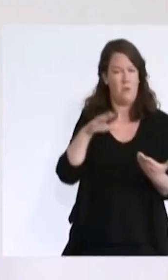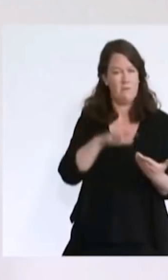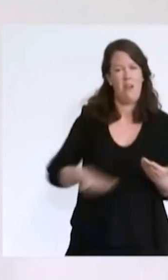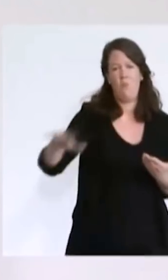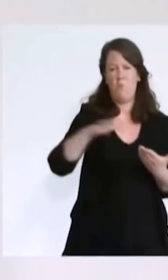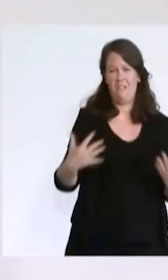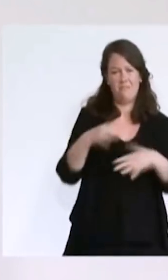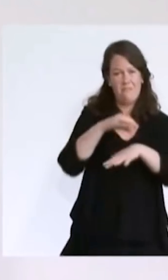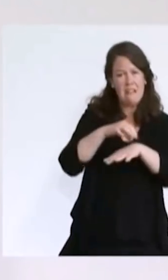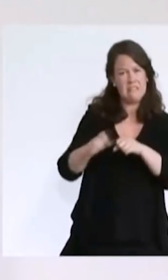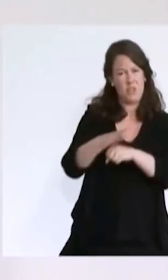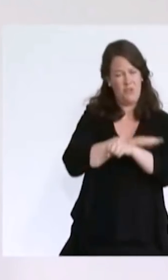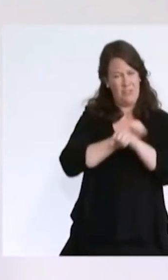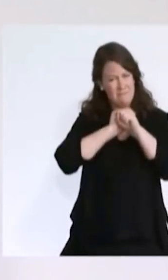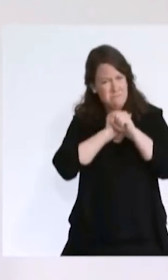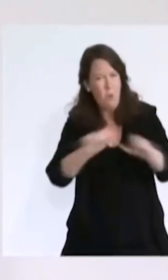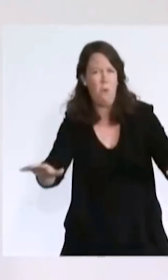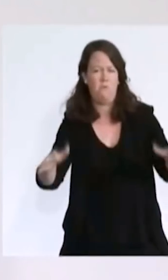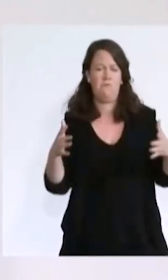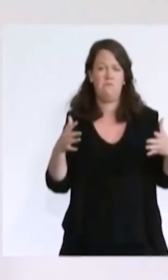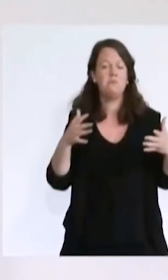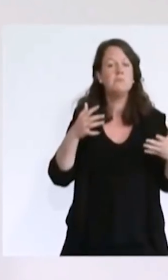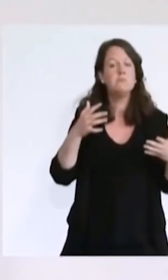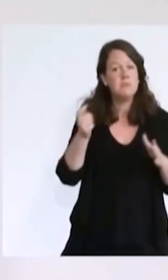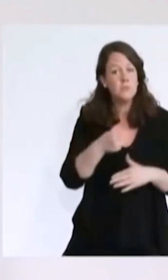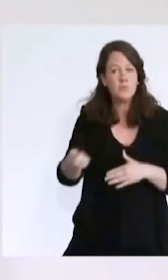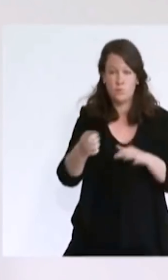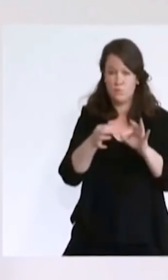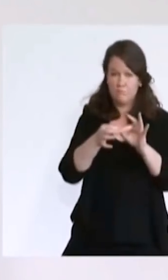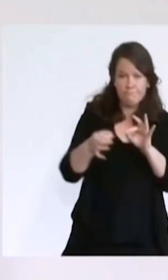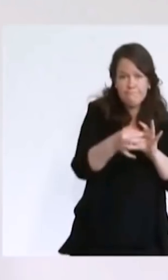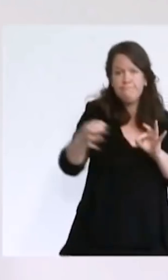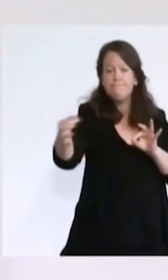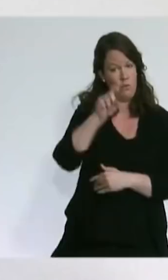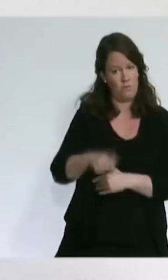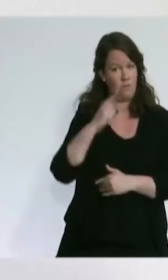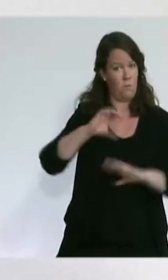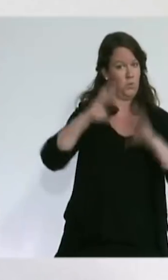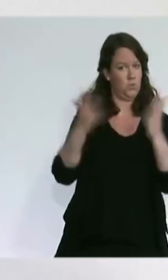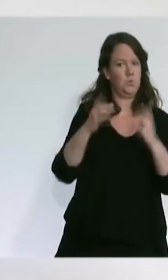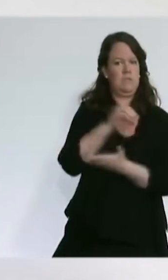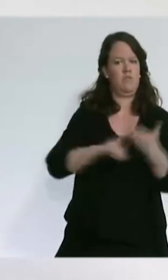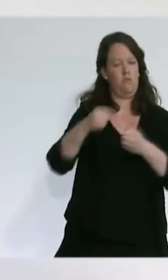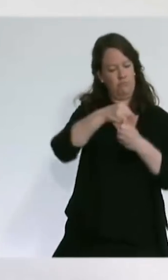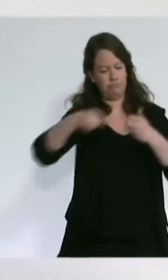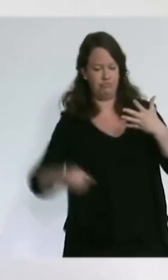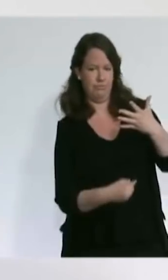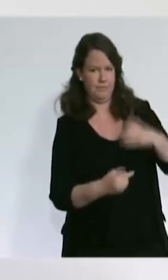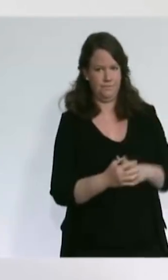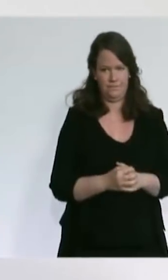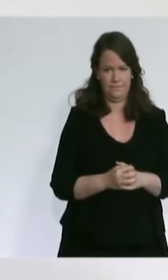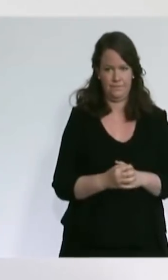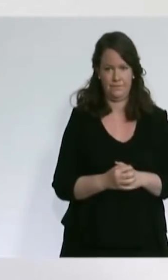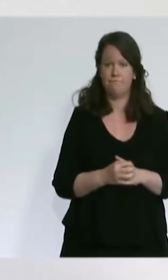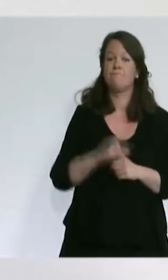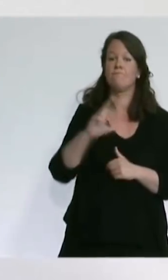'épidémie, même si le niveau de circulation reste, lui, différent d'une région à une autre. Dans trois départements supplémentaires, vous le